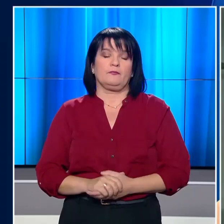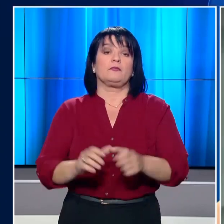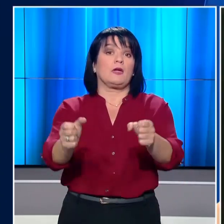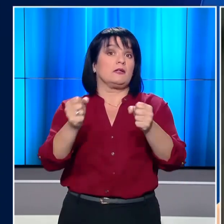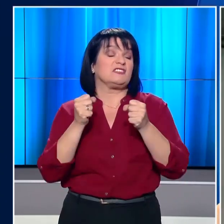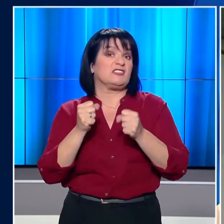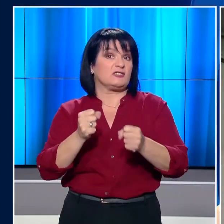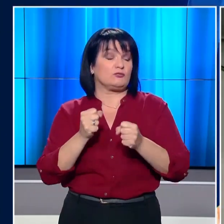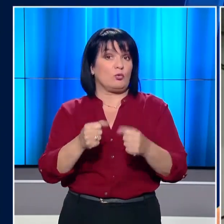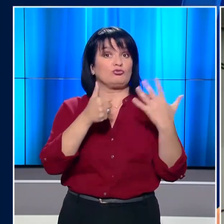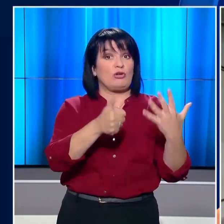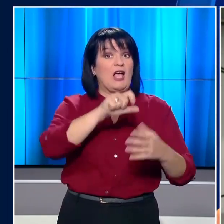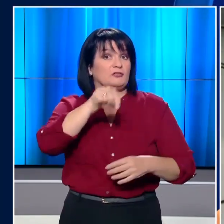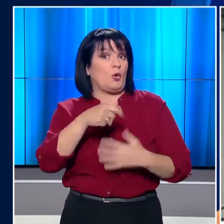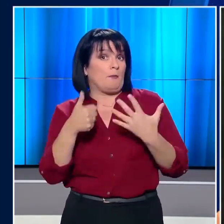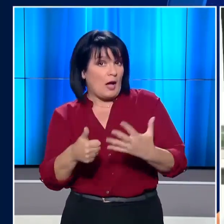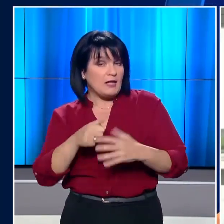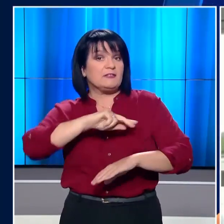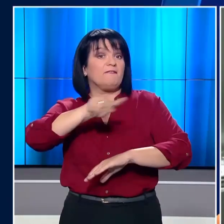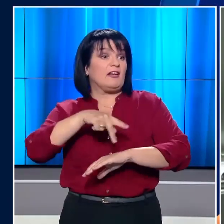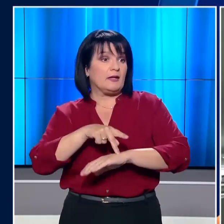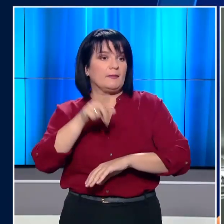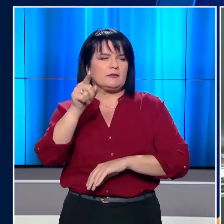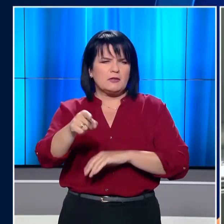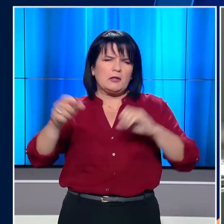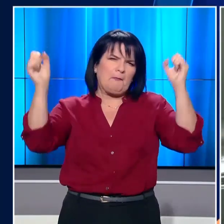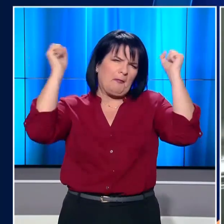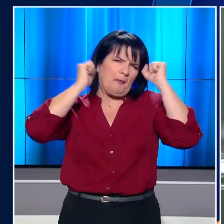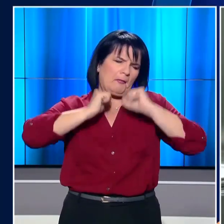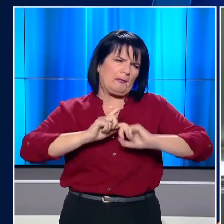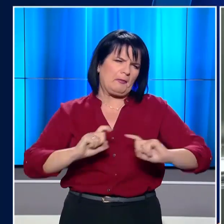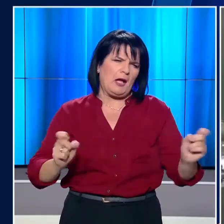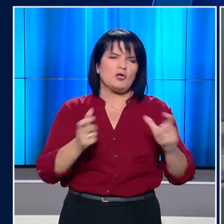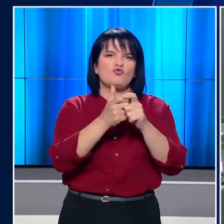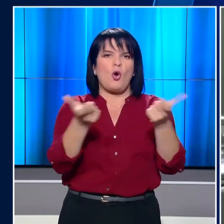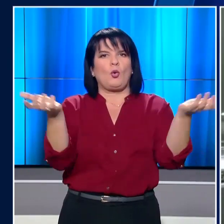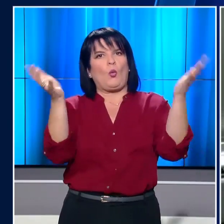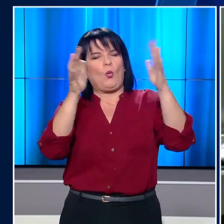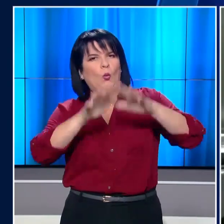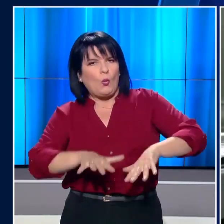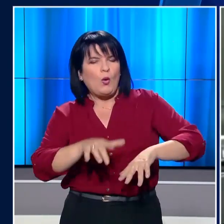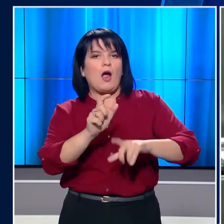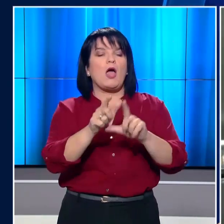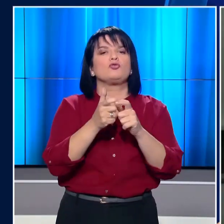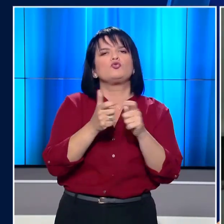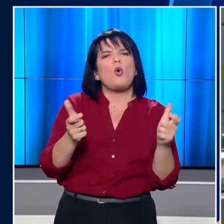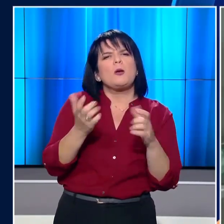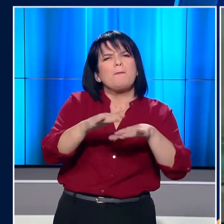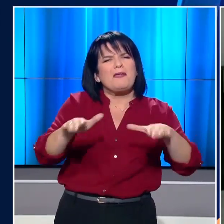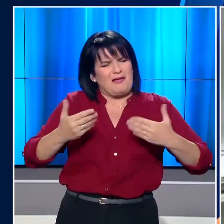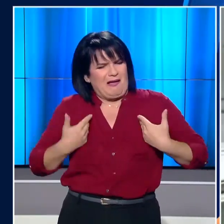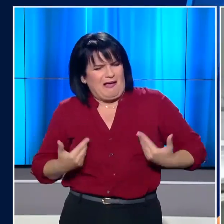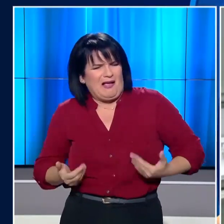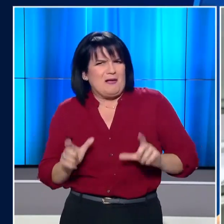Ισχυρό σεισμός μεγέθους 6,6 ρίχταρ σημειώθηκε στις Φιλιππίνες. Προκάλεσαν συρρικές ζημιές με ένα σχολείο να έχει καταρρεύσει. Στο σχολείο φέρονται να υπάρχουν παιδιά